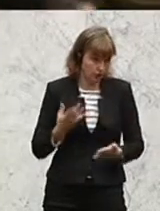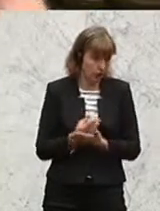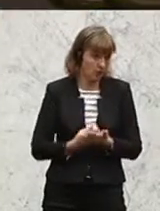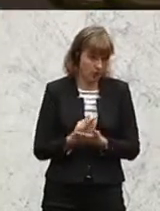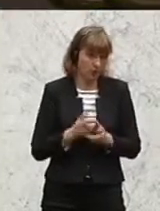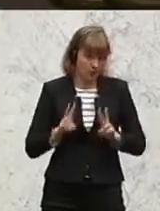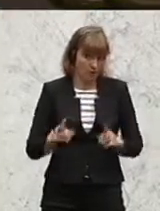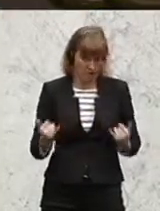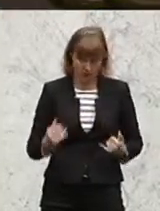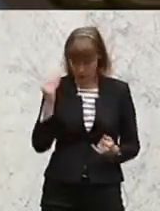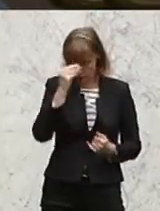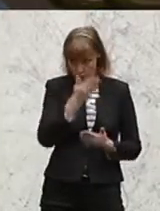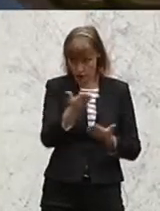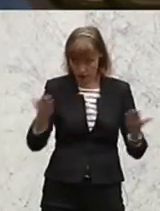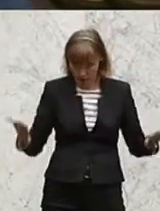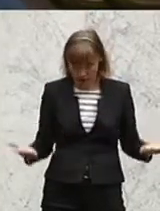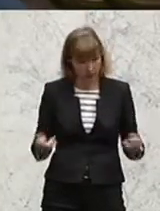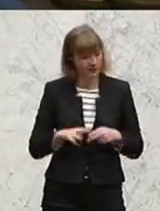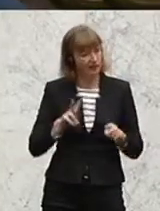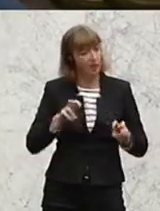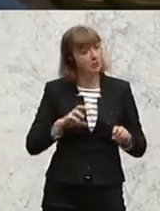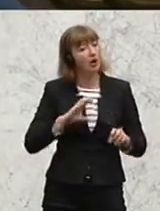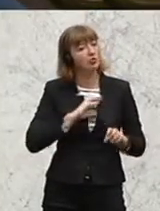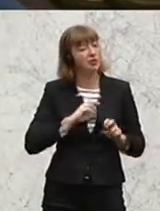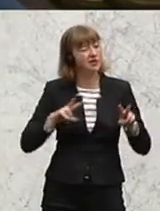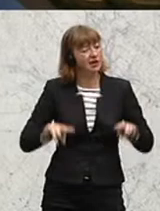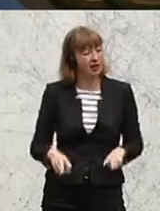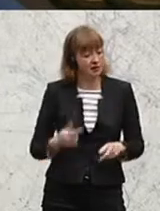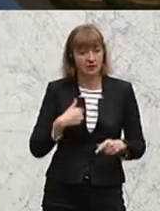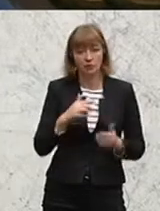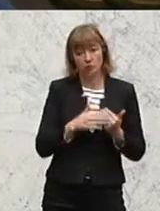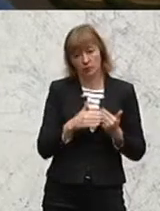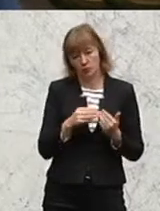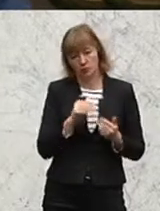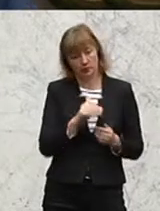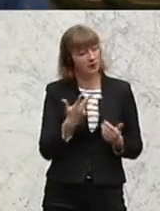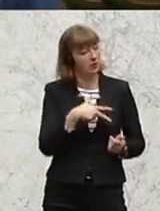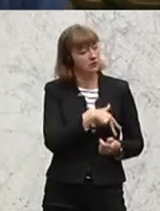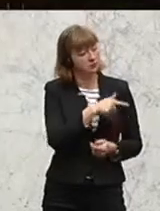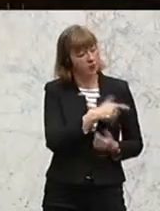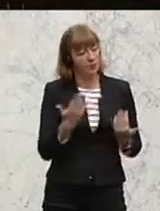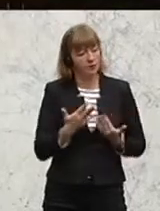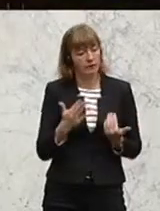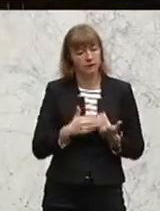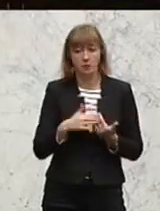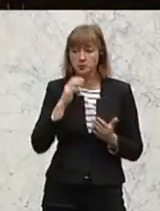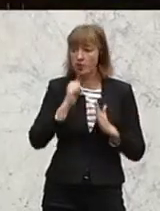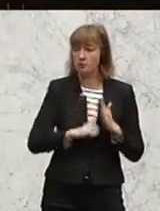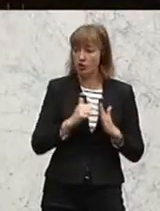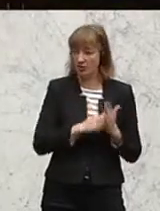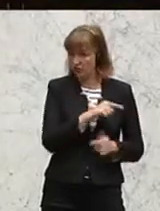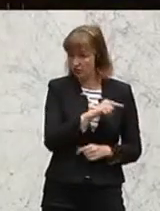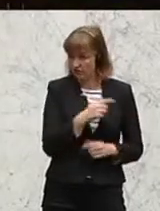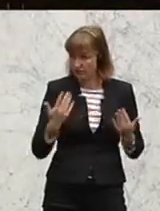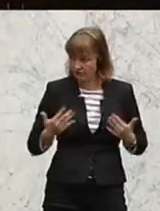Bildungsrealität, Schulrealität. Und wenn ich zur Chancengerechtigkeit komme, ein kleines Beispiel, wie das die SPÖ zum Beispiel in Amstetten sieht.